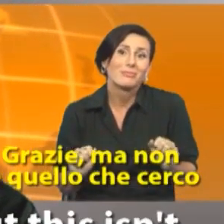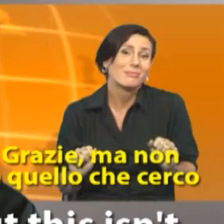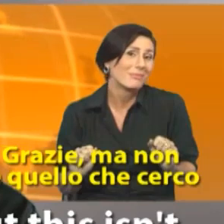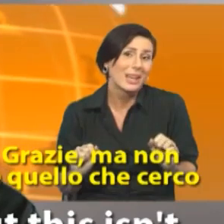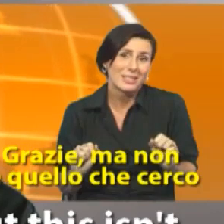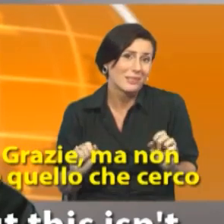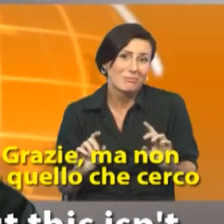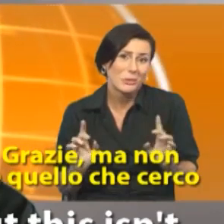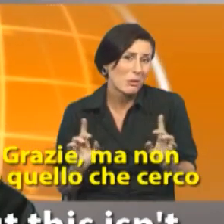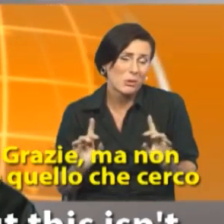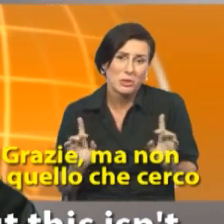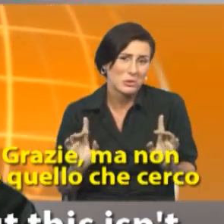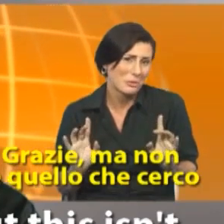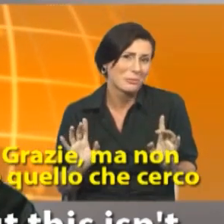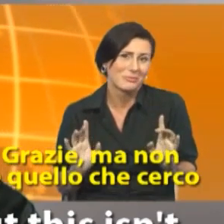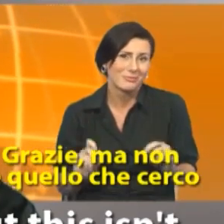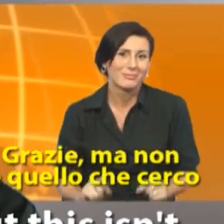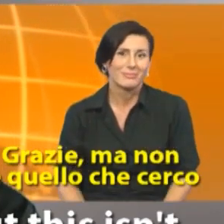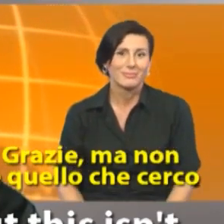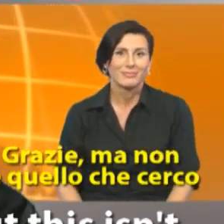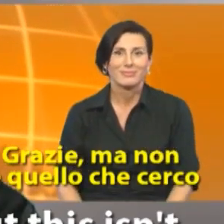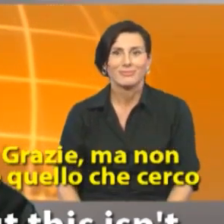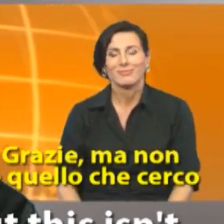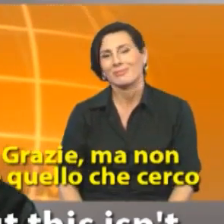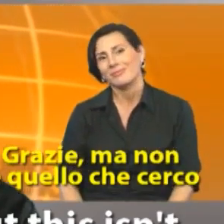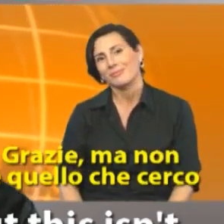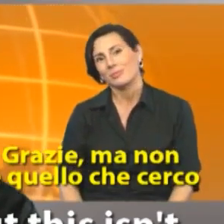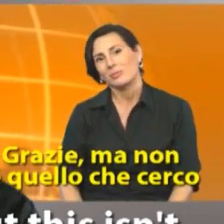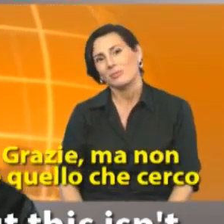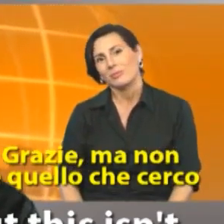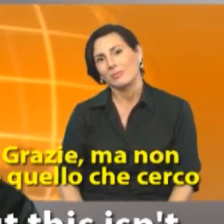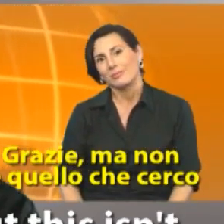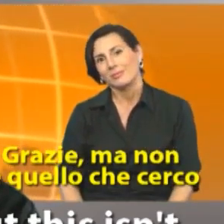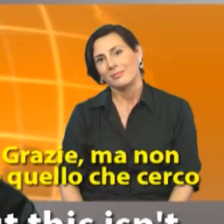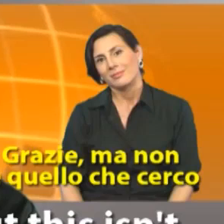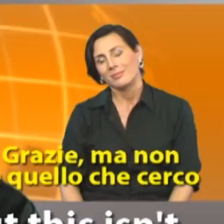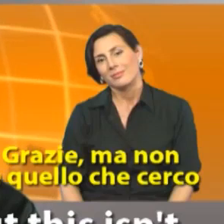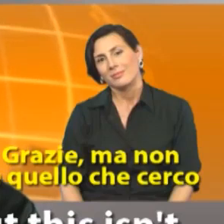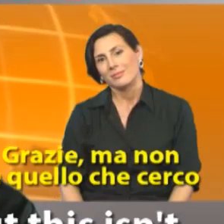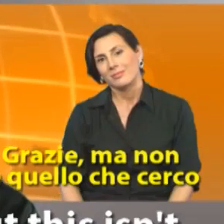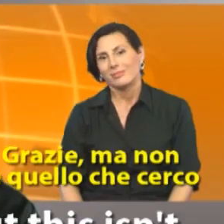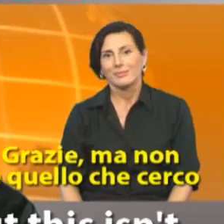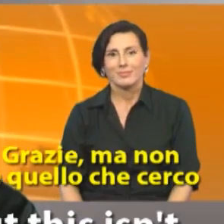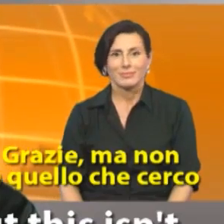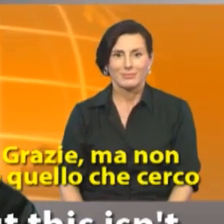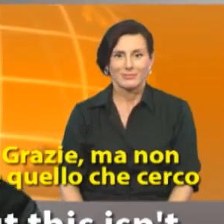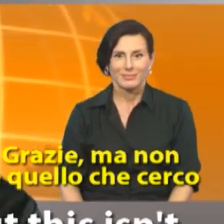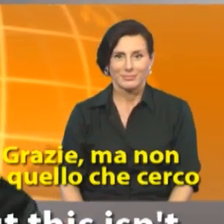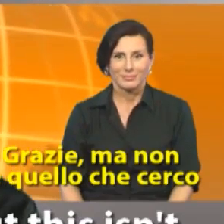grazie non è quello che cerco thanks but this isn't what I'm looking for